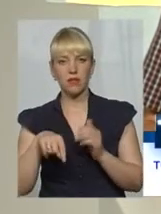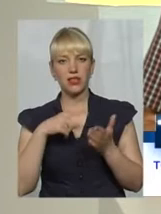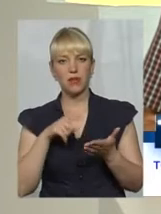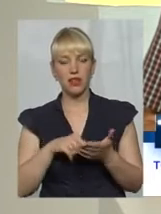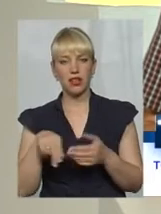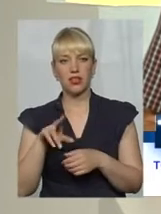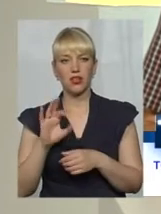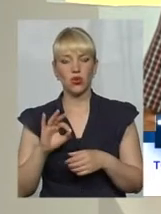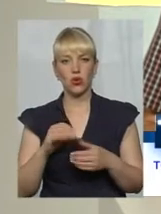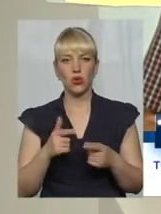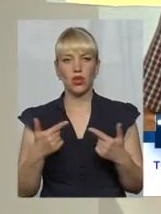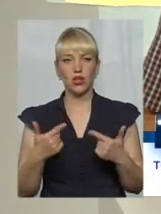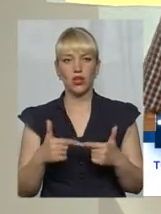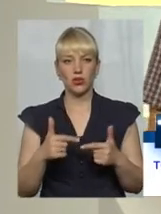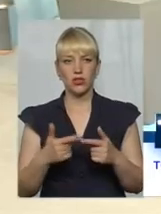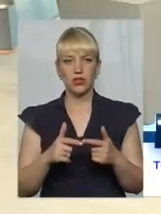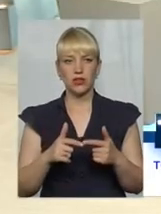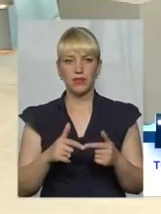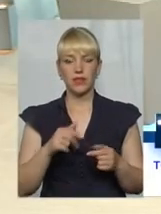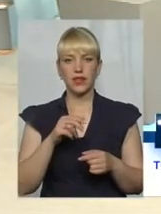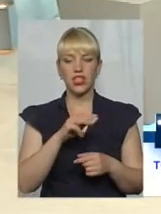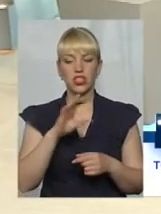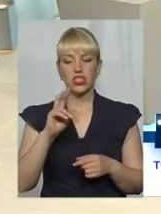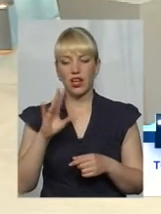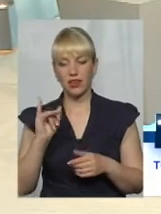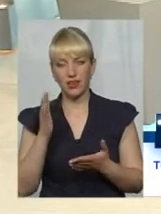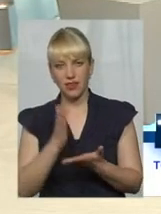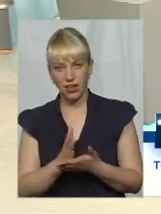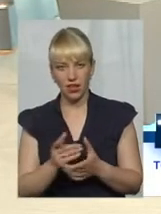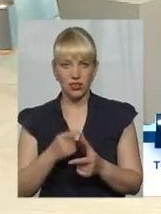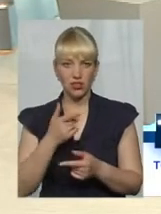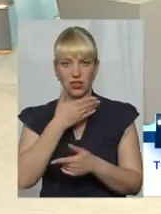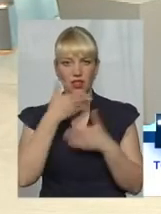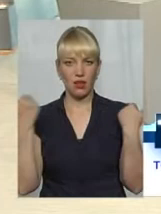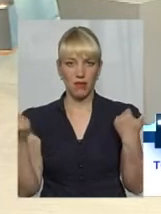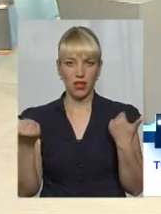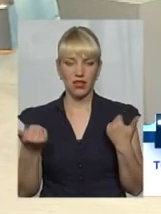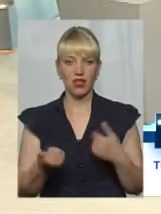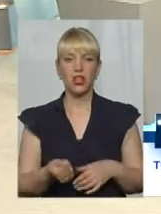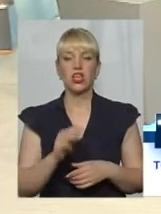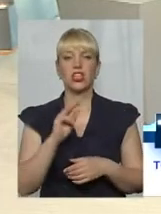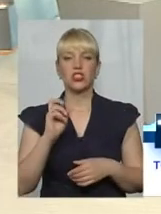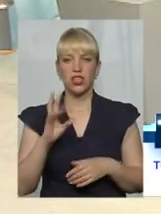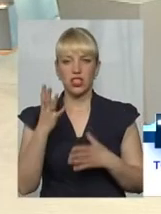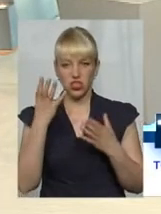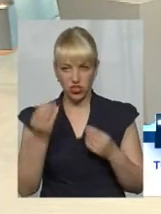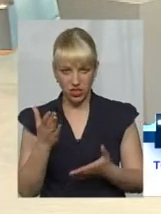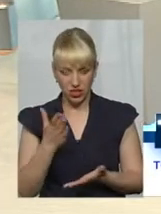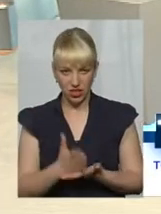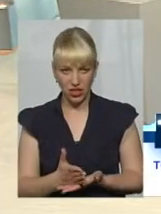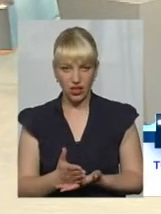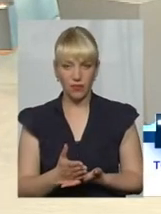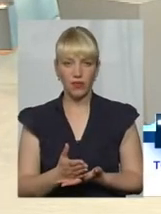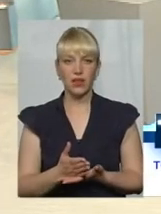мабуть, до Василя Полиповича. То ЖЕКІ вони ще є, чи вже їх немає? ЖЕКІ вони ще є. Але їх не буде.